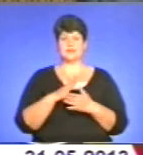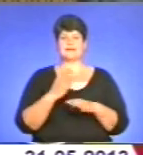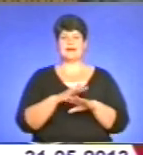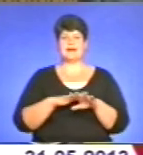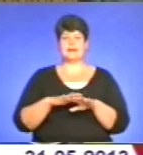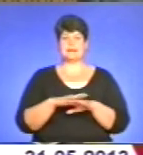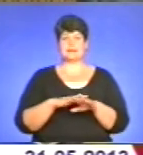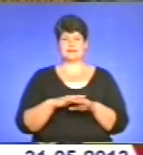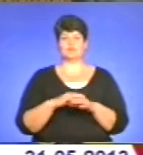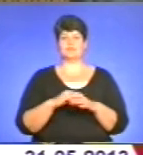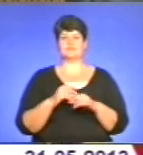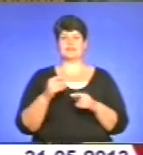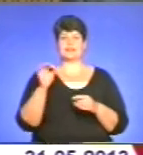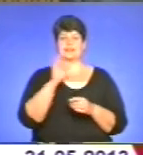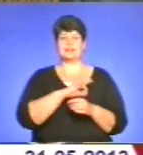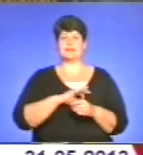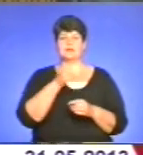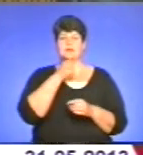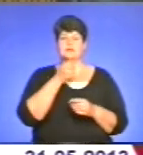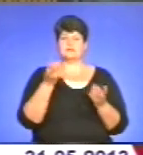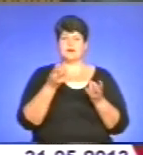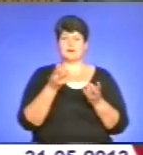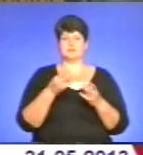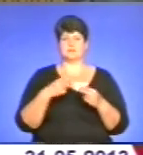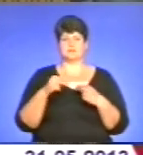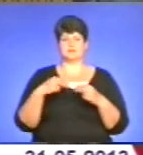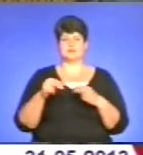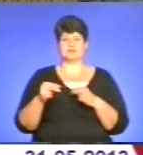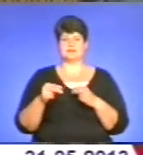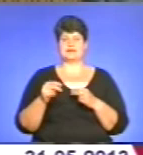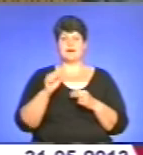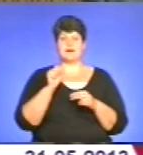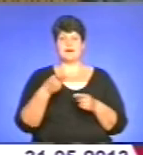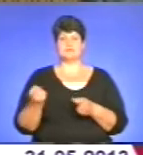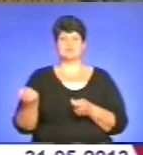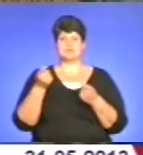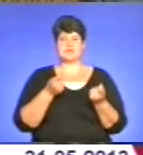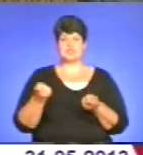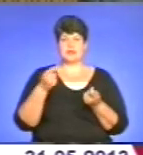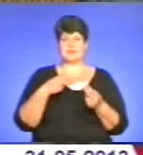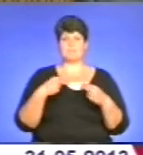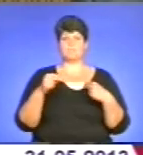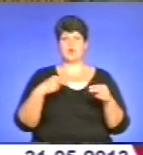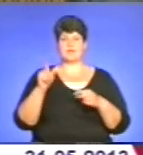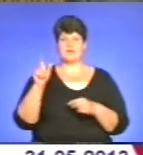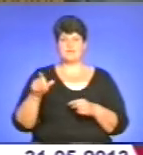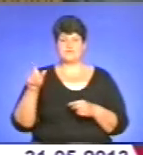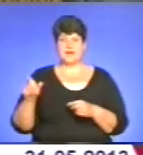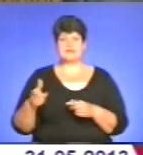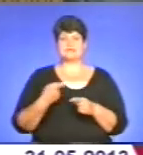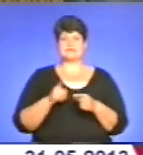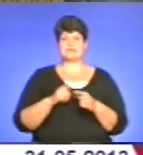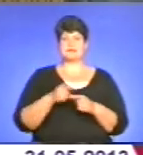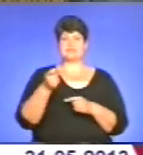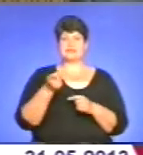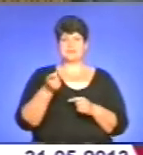робітничих професій, які пов'язані з сферою торгівлі. Перш за все, це АН з постачання, це продавець, власне кажучи, це касир